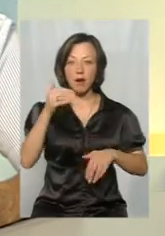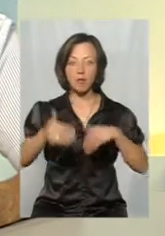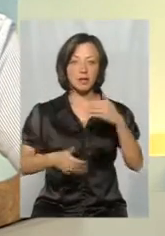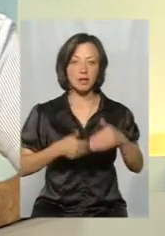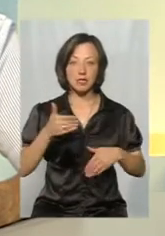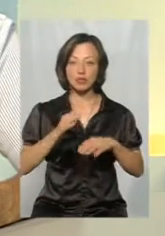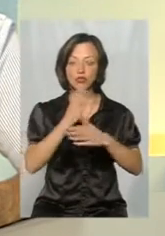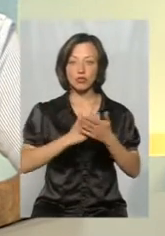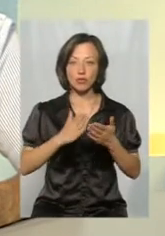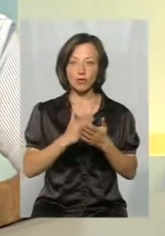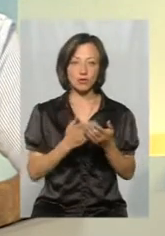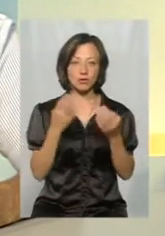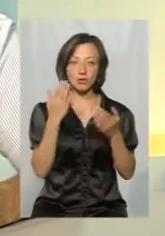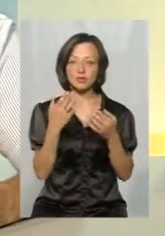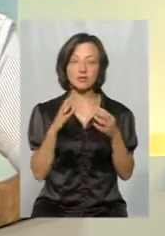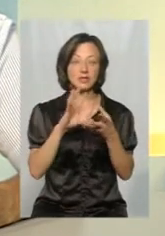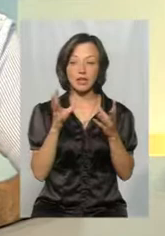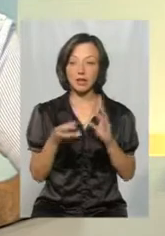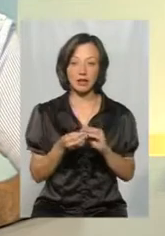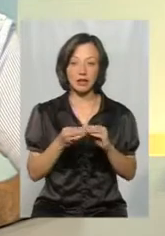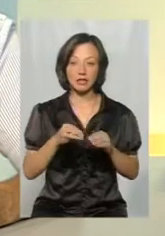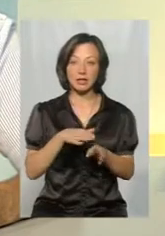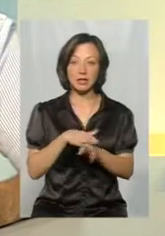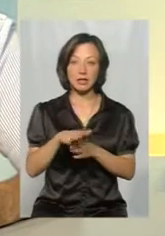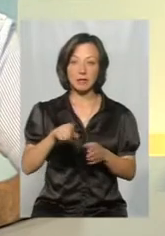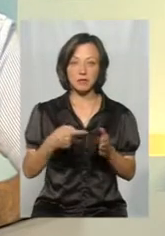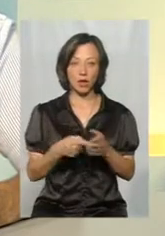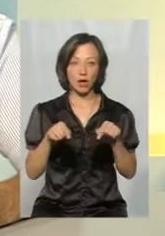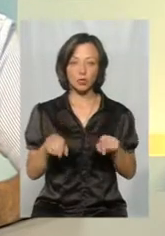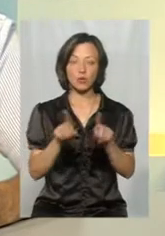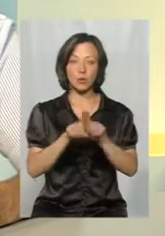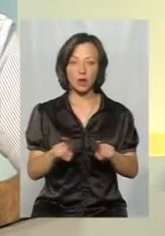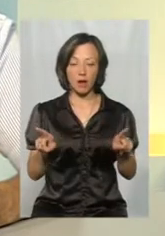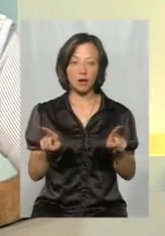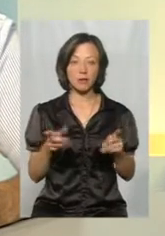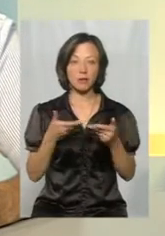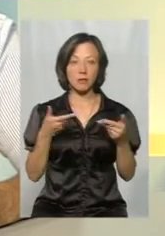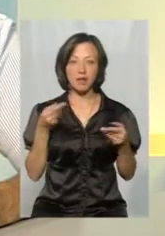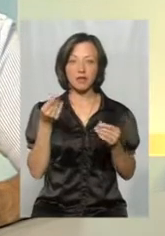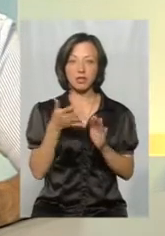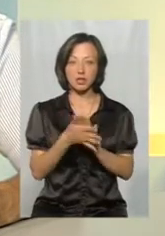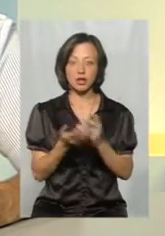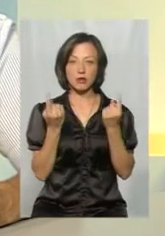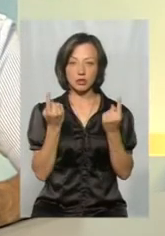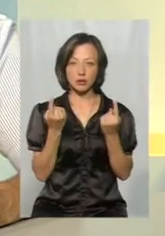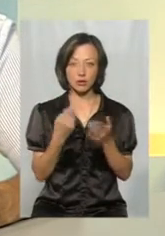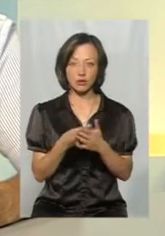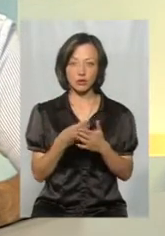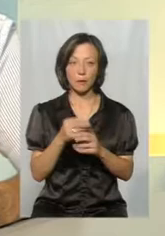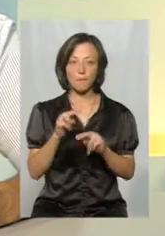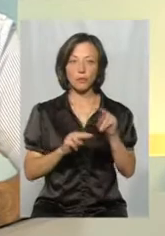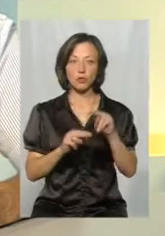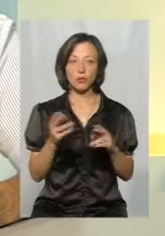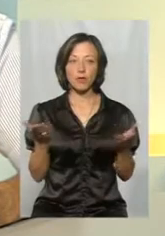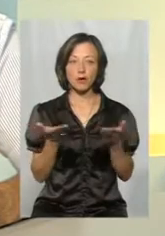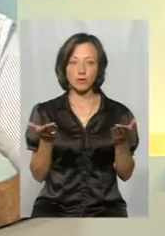Інші немають басейні взагалі цілі міста. А тут унікально, ми витрачаємо колосальні кости. Будуємо якусь,